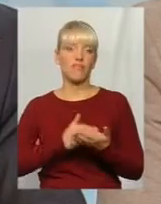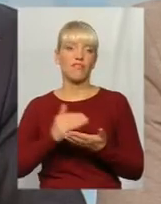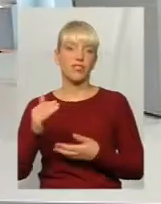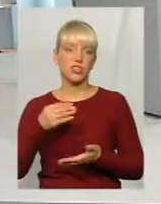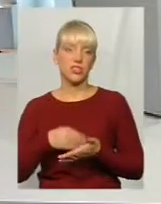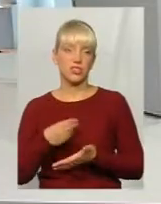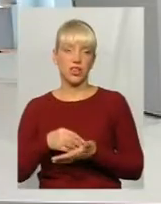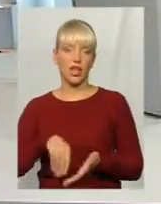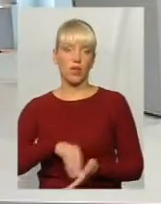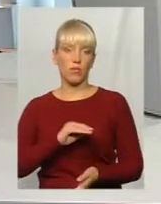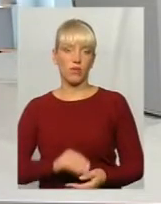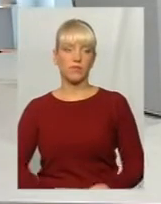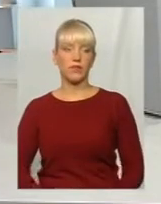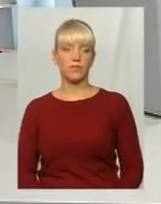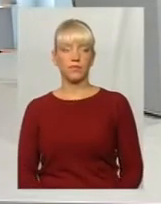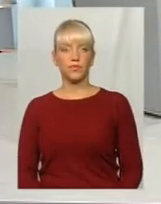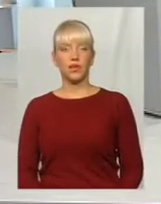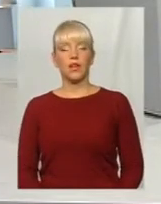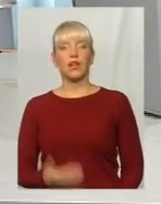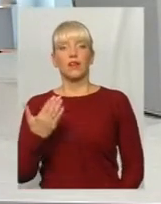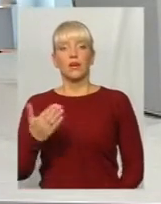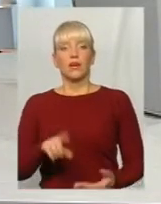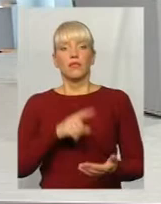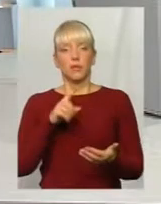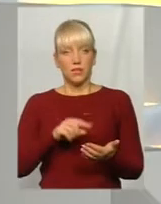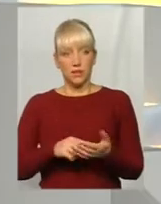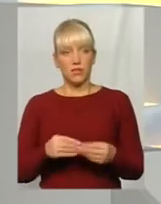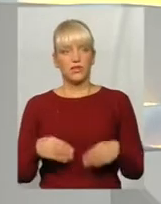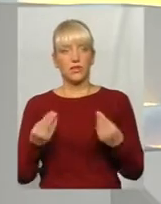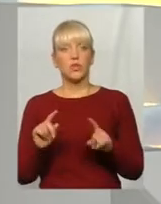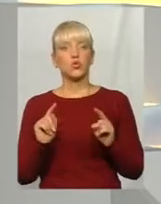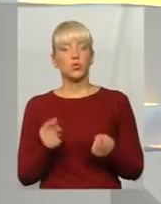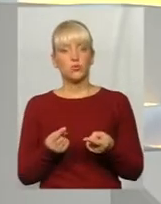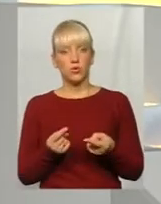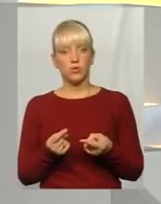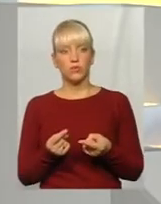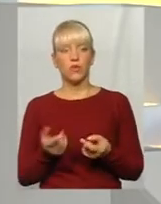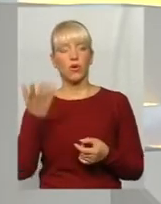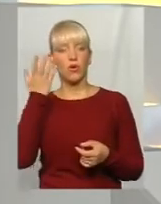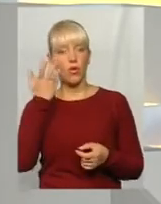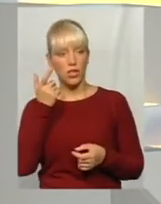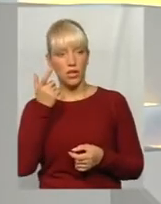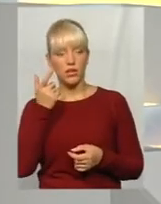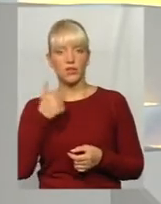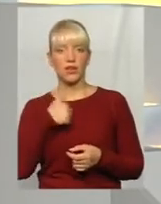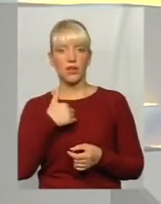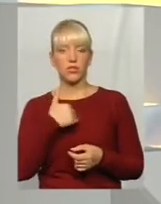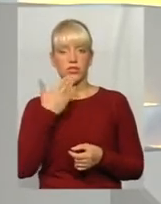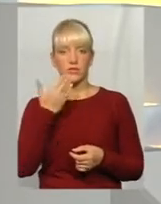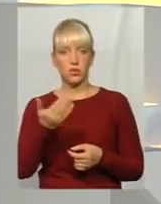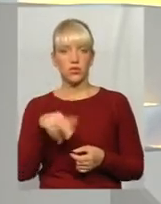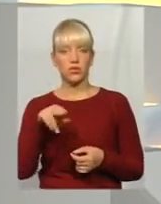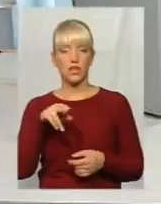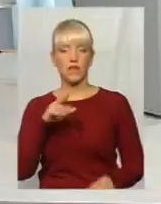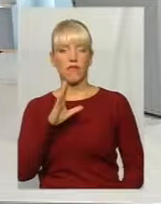купівлі. це нам в плюс. Дякую, пане Олег. Ви задали таке дуже питання, чому, тобто, коли, я хотіла звернутися до пана